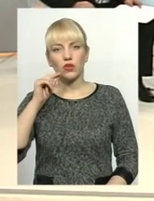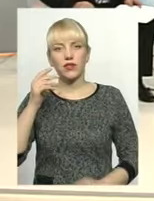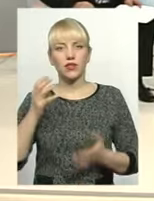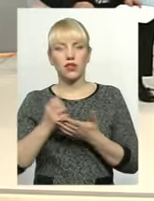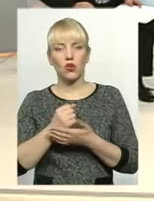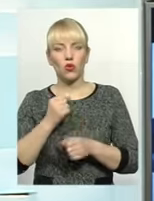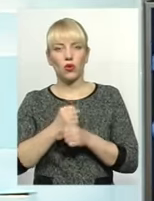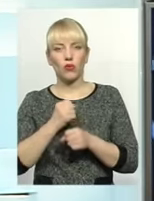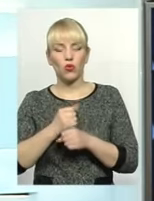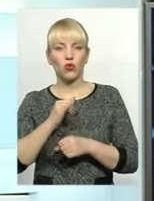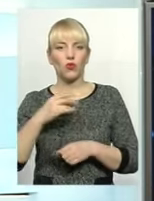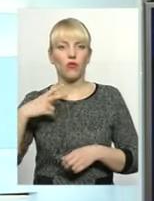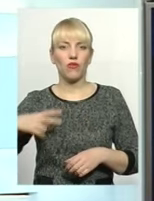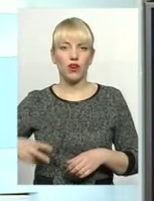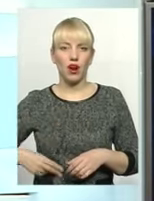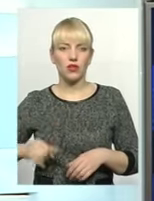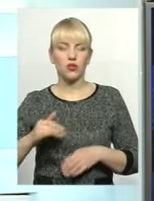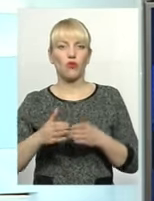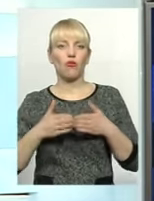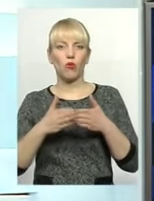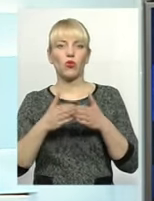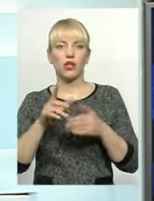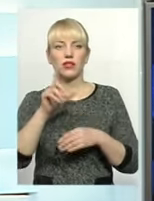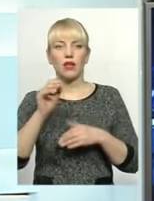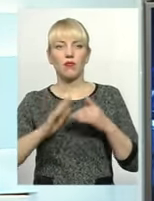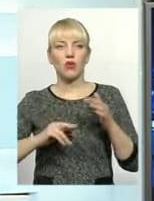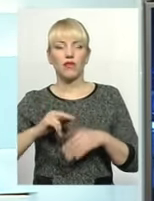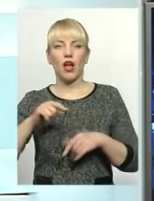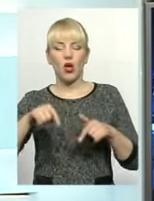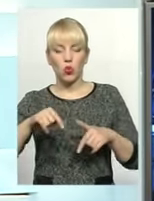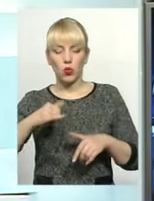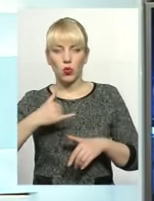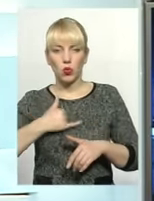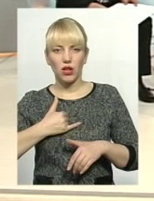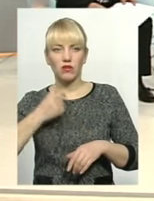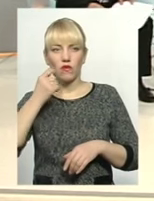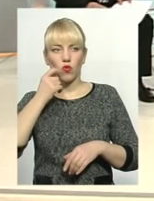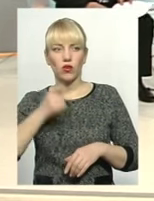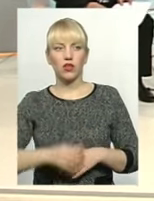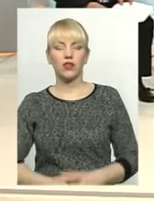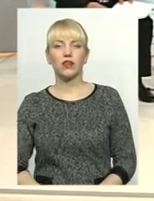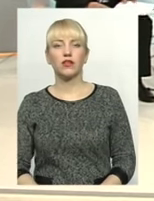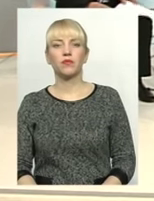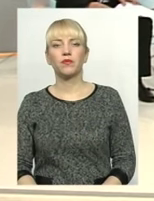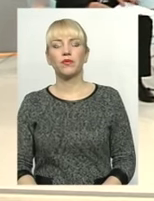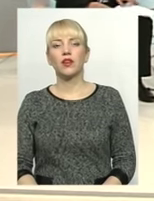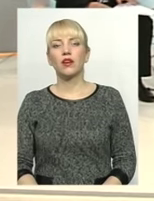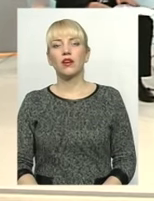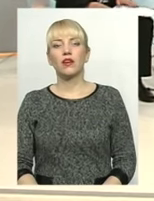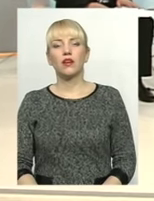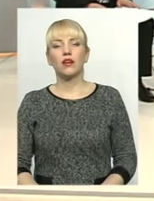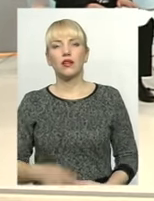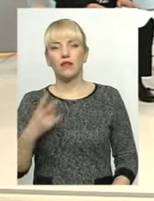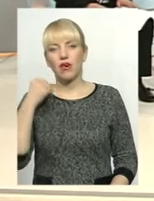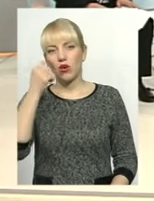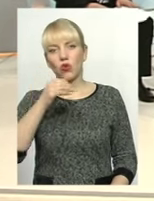Франції, в Португалії за професією. А тут, у нас, в Україні? Два роки тому назад у нас був переможець